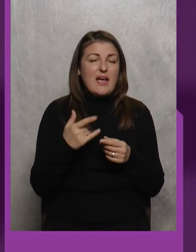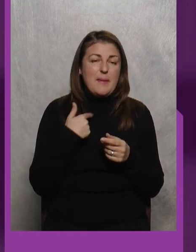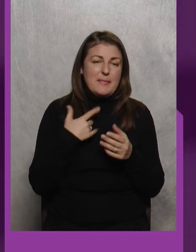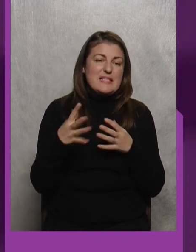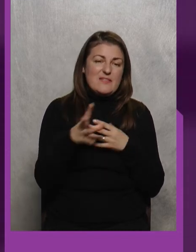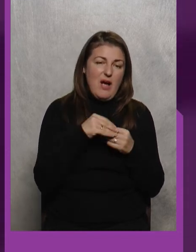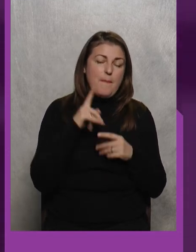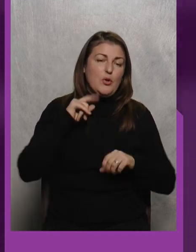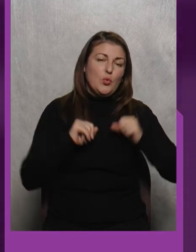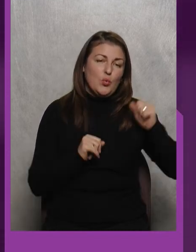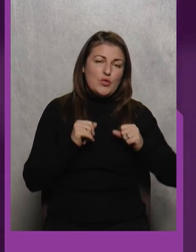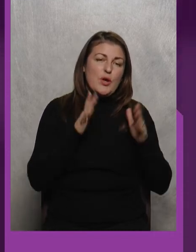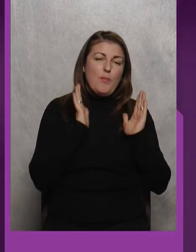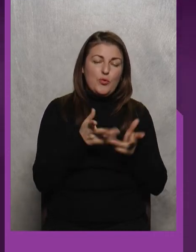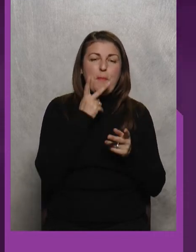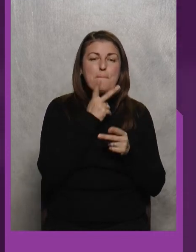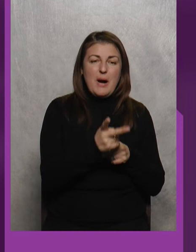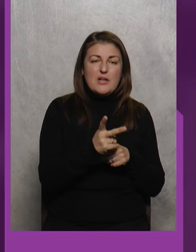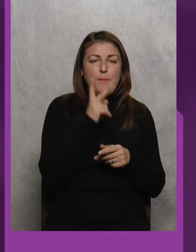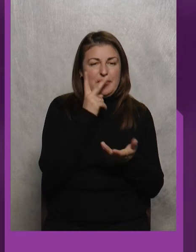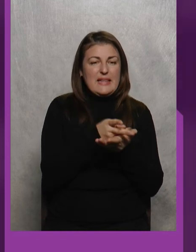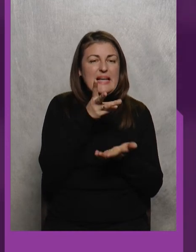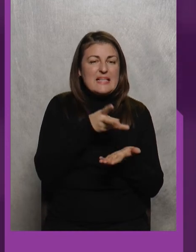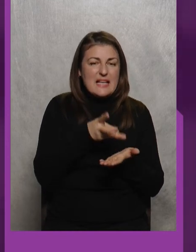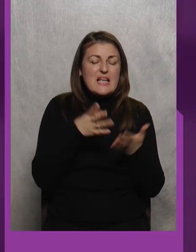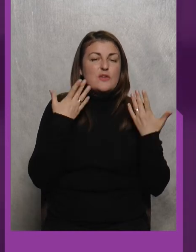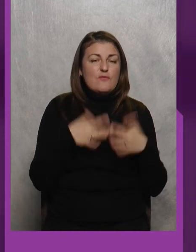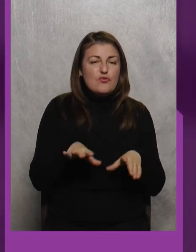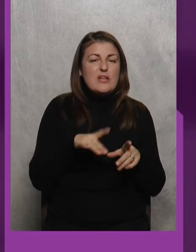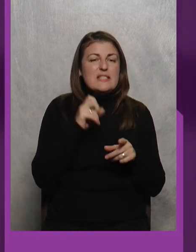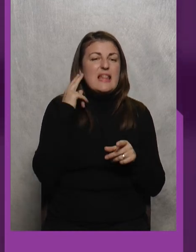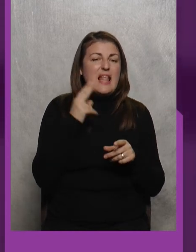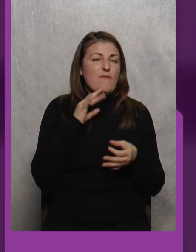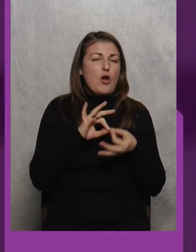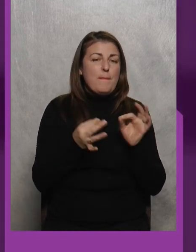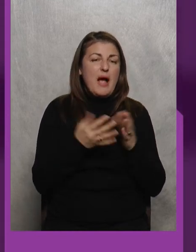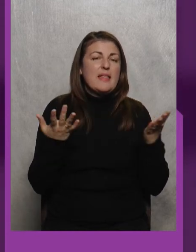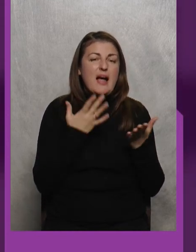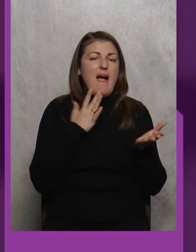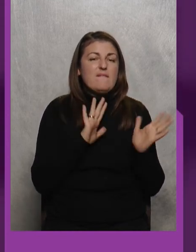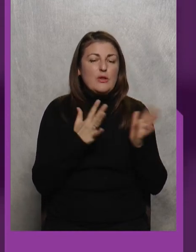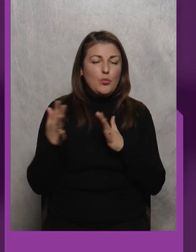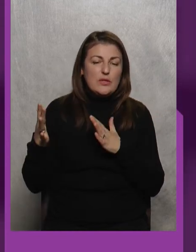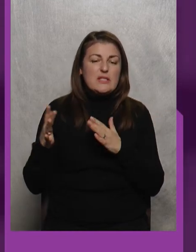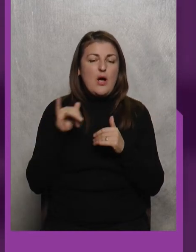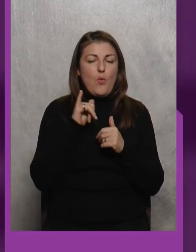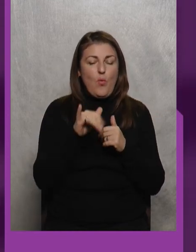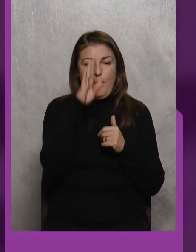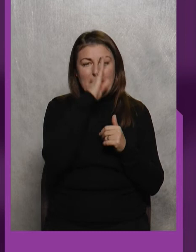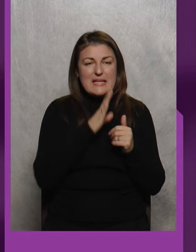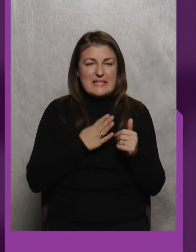ми з вами, друзі, будемо бачити трансляцію вже з Деплімпіади, яка відбудеться у